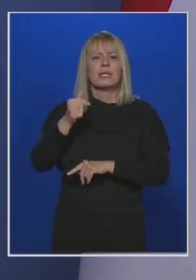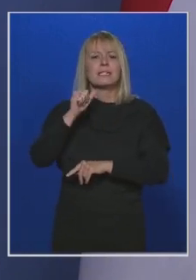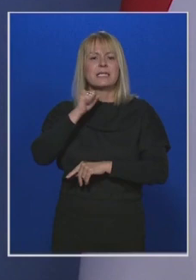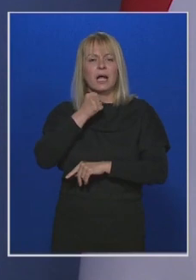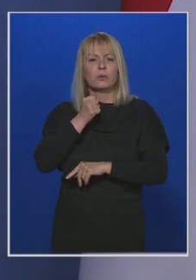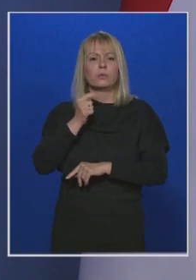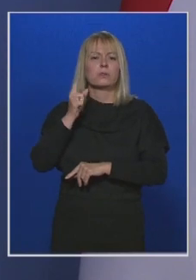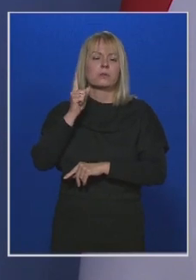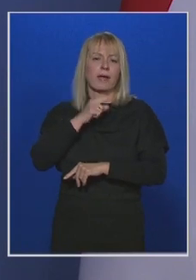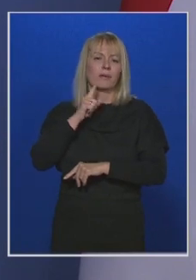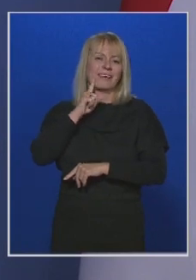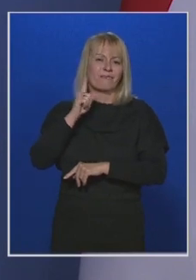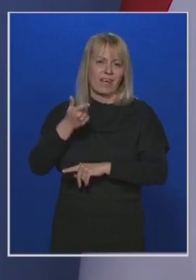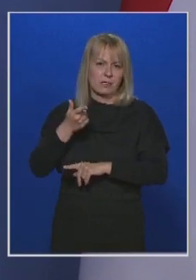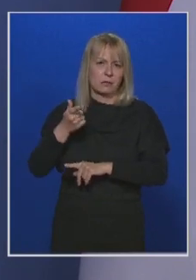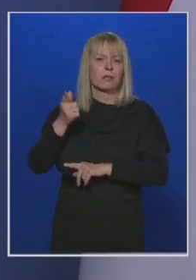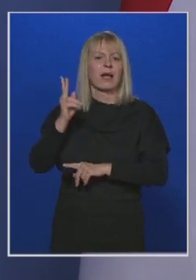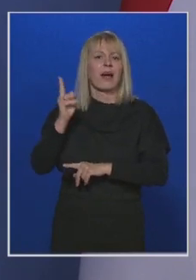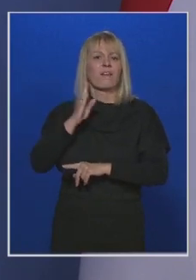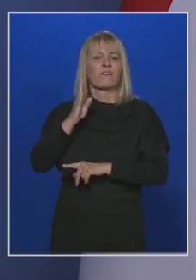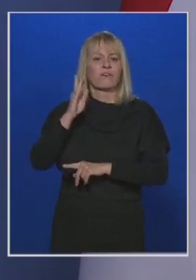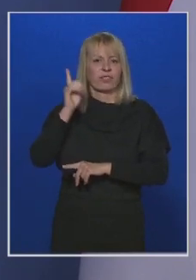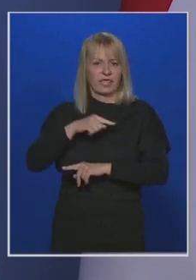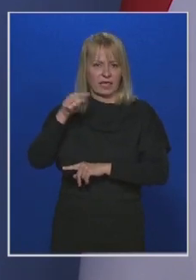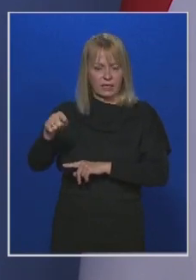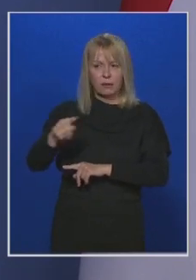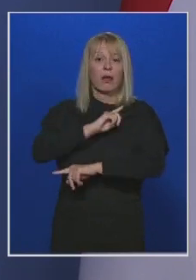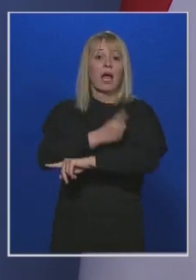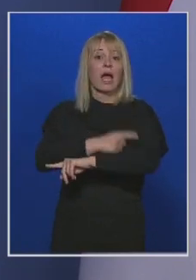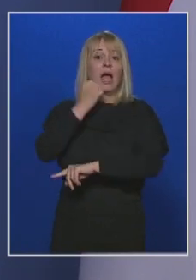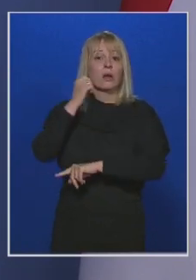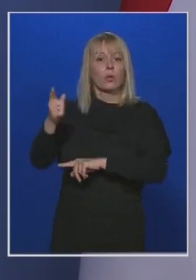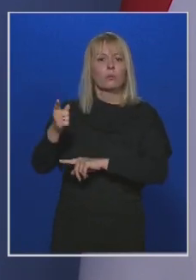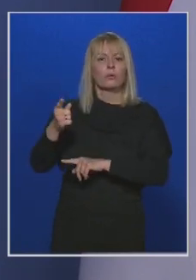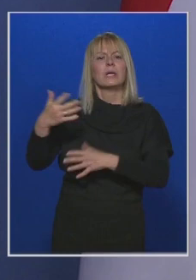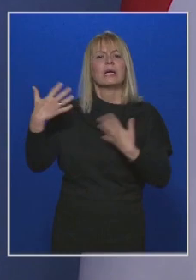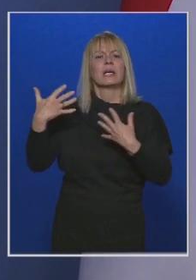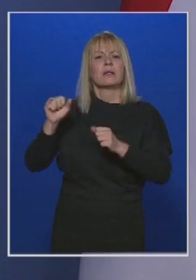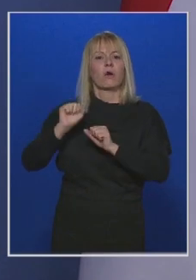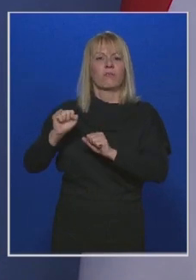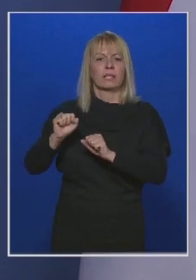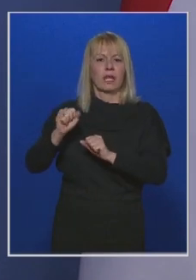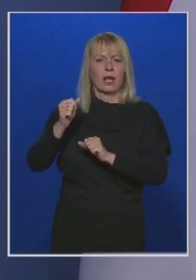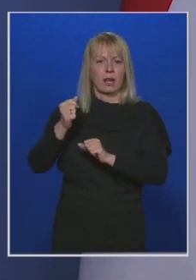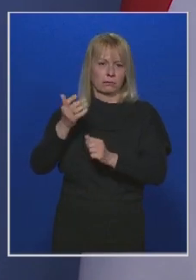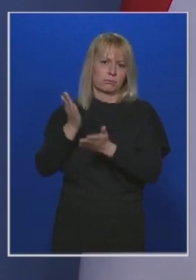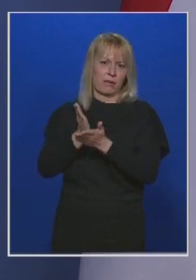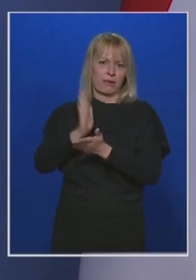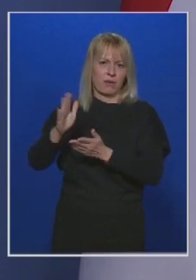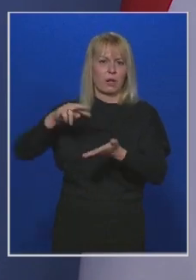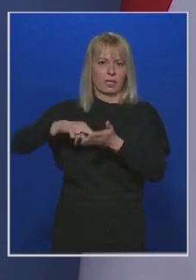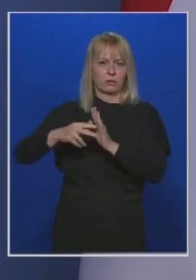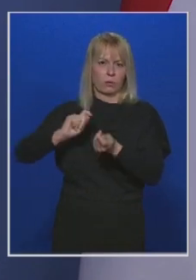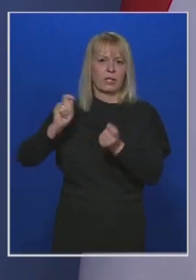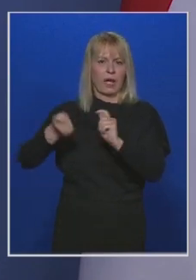Invest Kft-t. Az erőmű klímavédelmi szempontoknak megfelelő technológia átalakítását